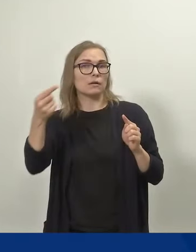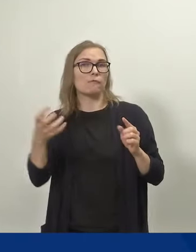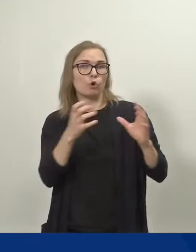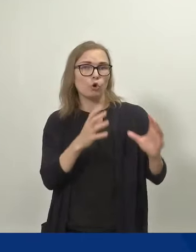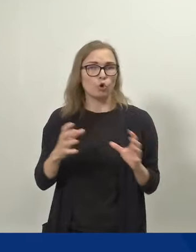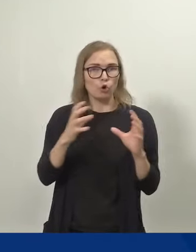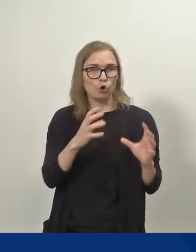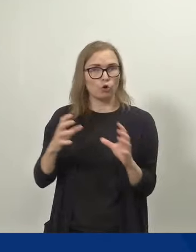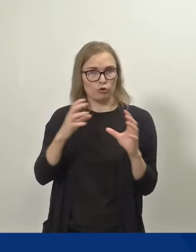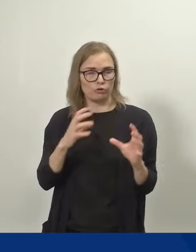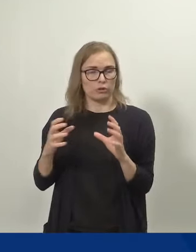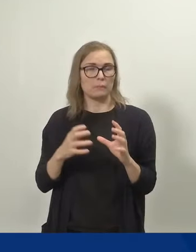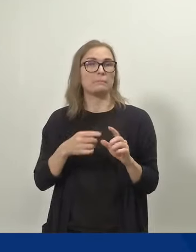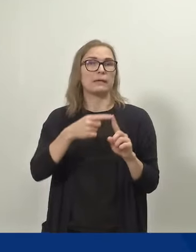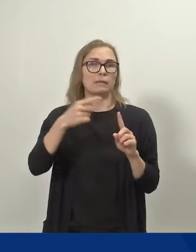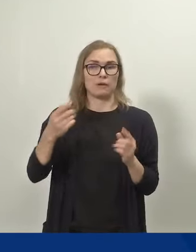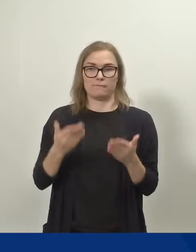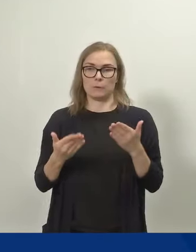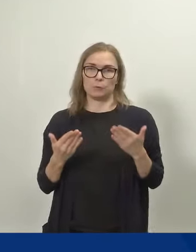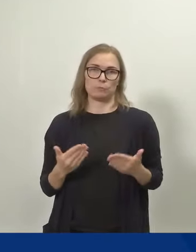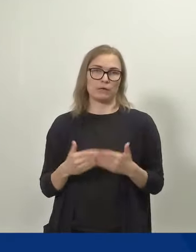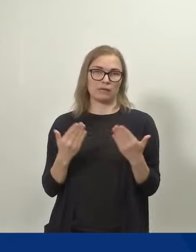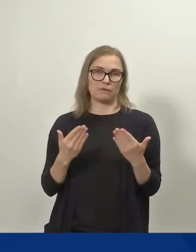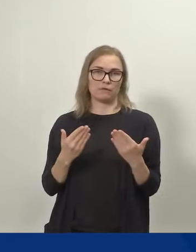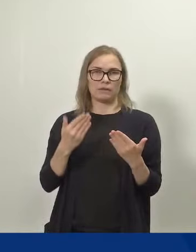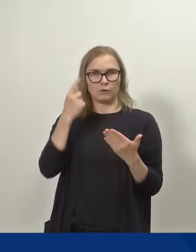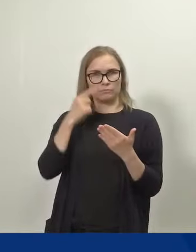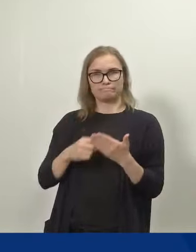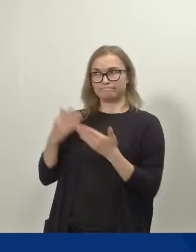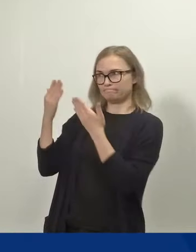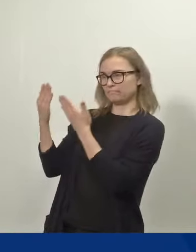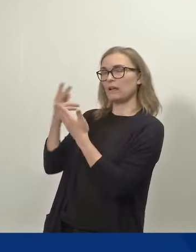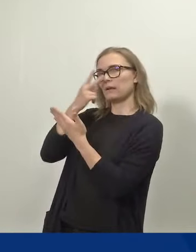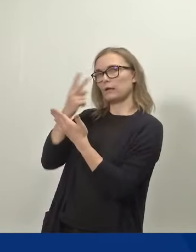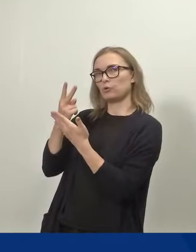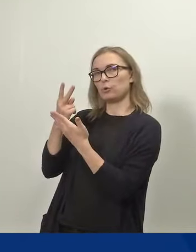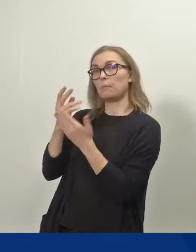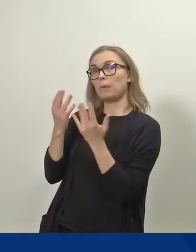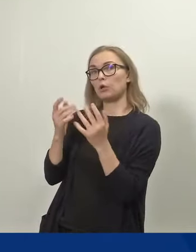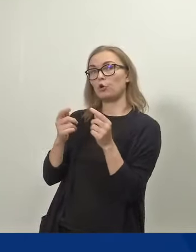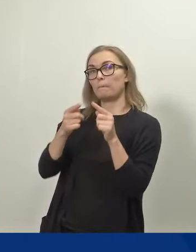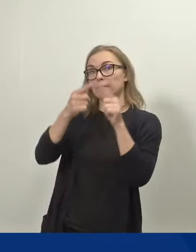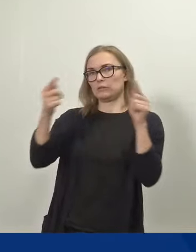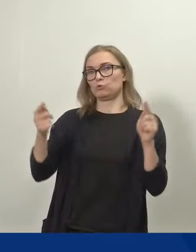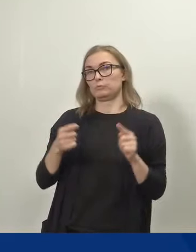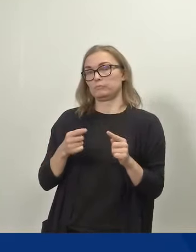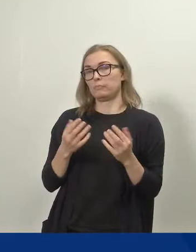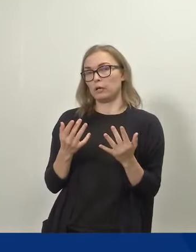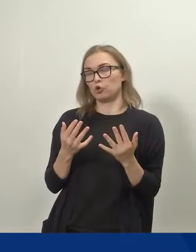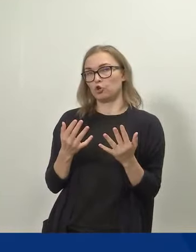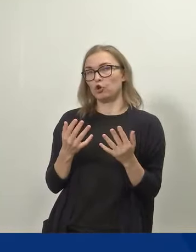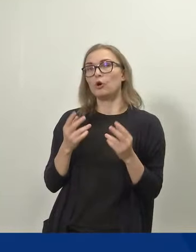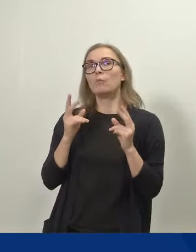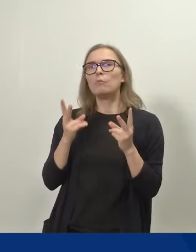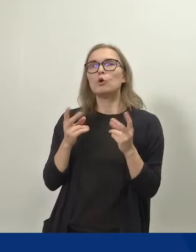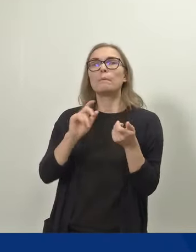diassa näkyy ikään kuin tämä vapaan piteeneminen, mutta myös sen rakenteen muutos